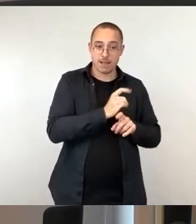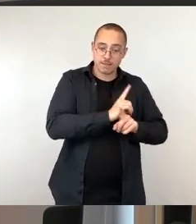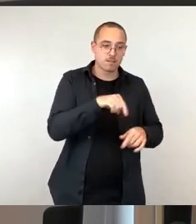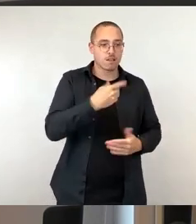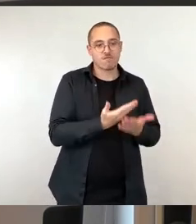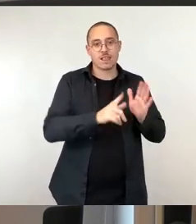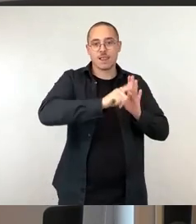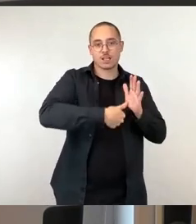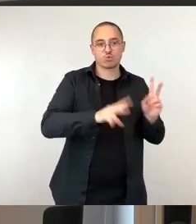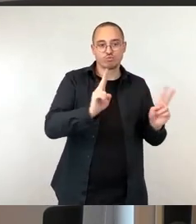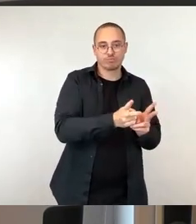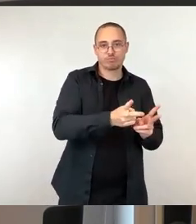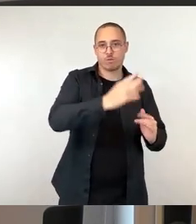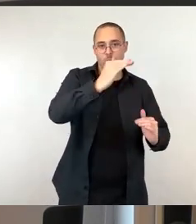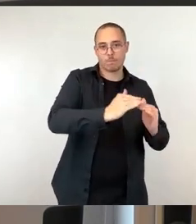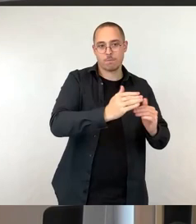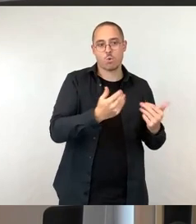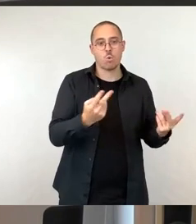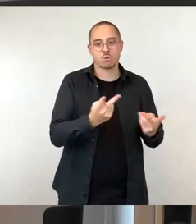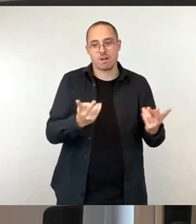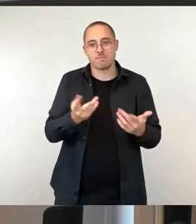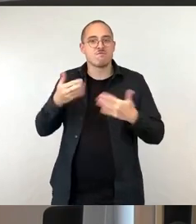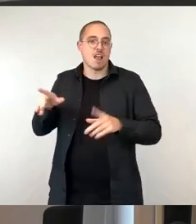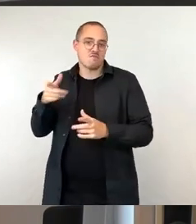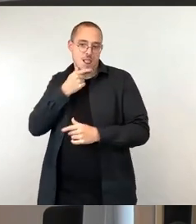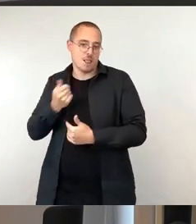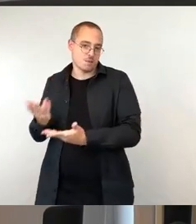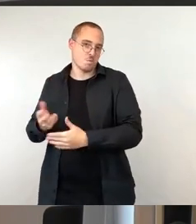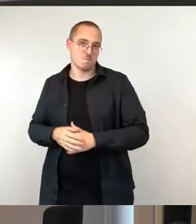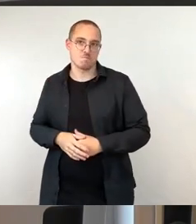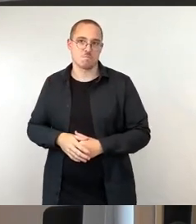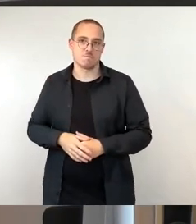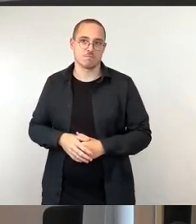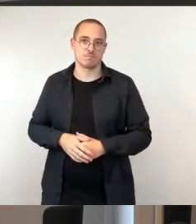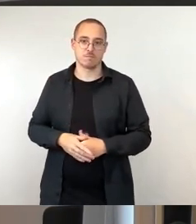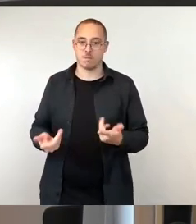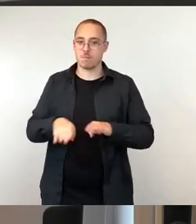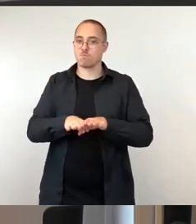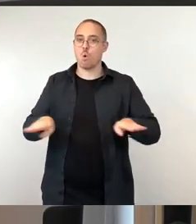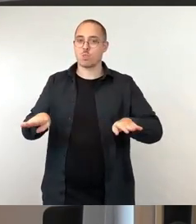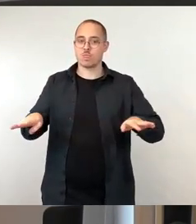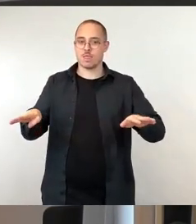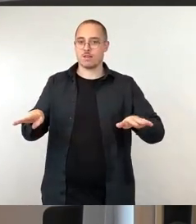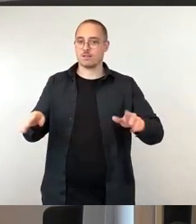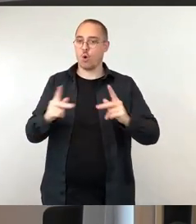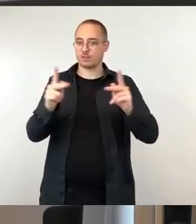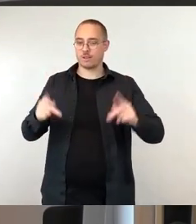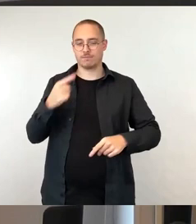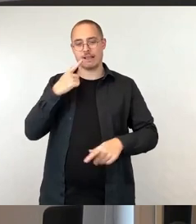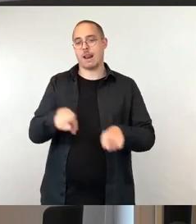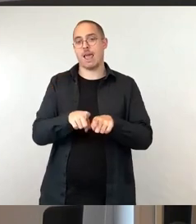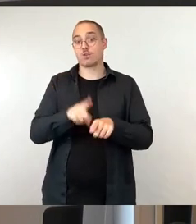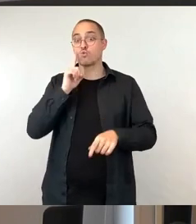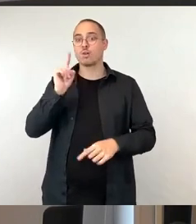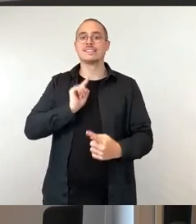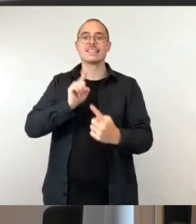auch eine Freiwilligkeit. Das Prinzip war im Wesentlichen immer das Gleiche, nur die Zielgruppe, die variierte. Besonders